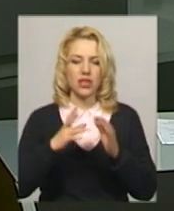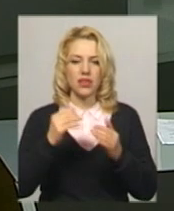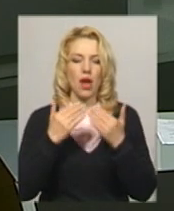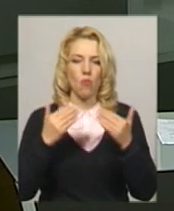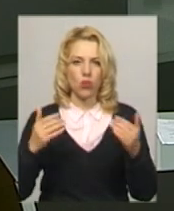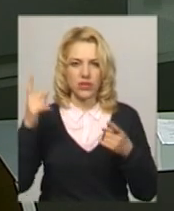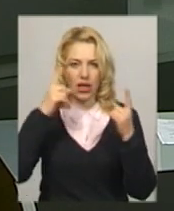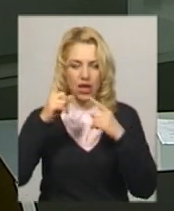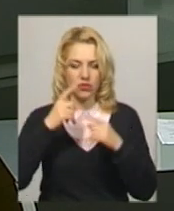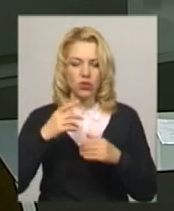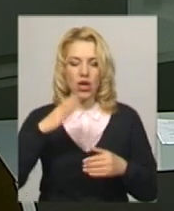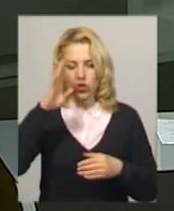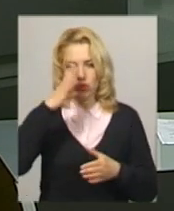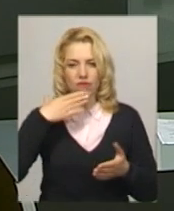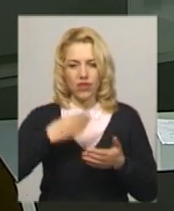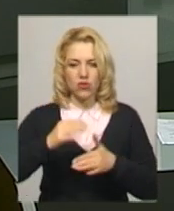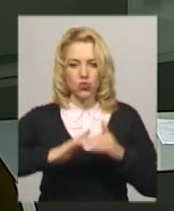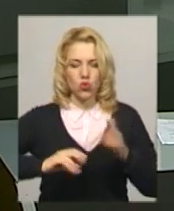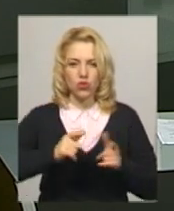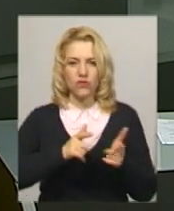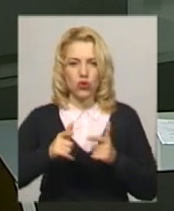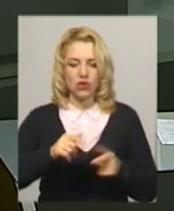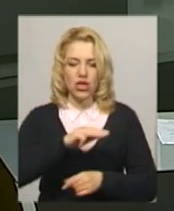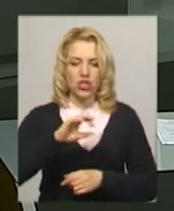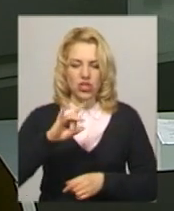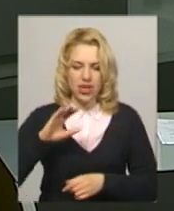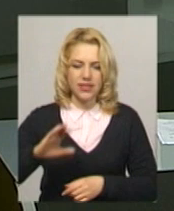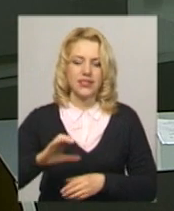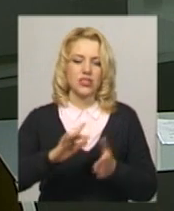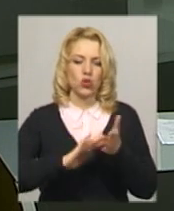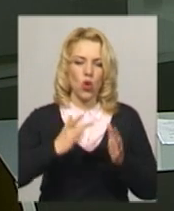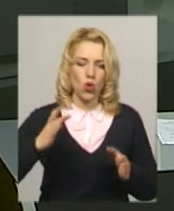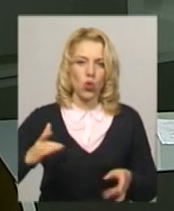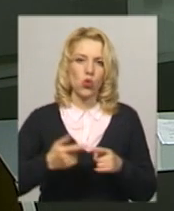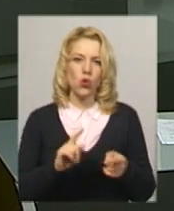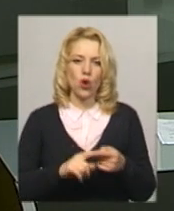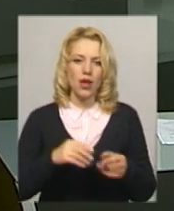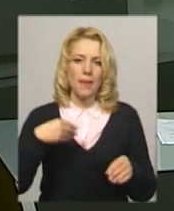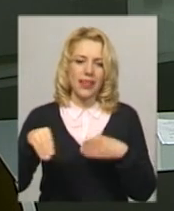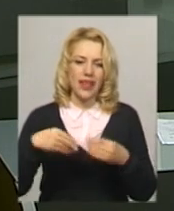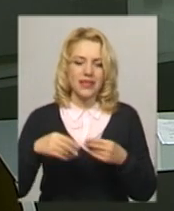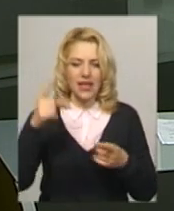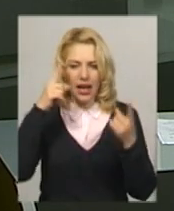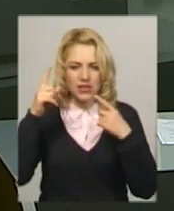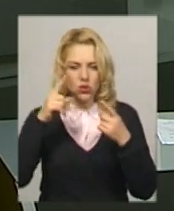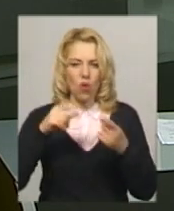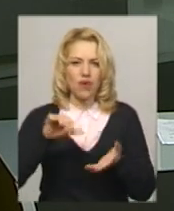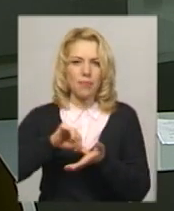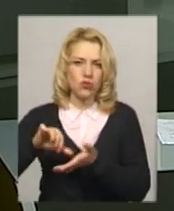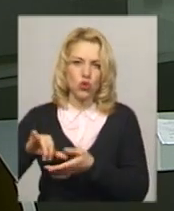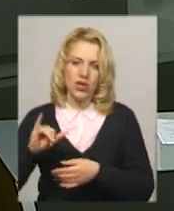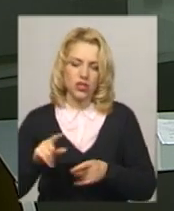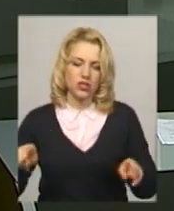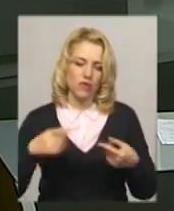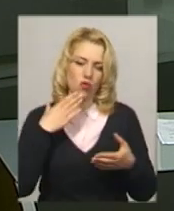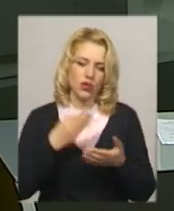казок. Чоловік власноруч виготовляє із жерсті, скла, пластику та побутових відходів казкових персонажів і створює на своєму